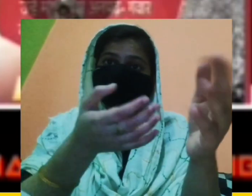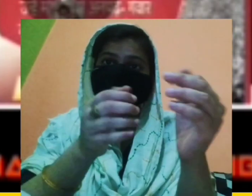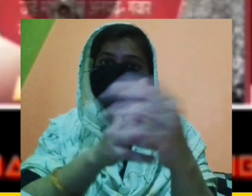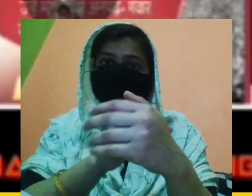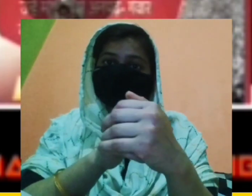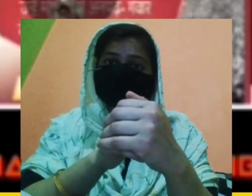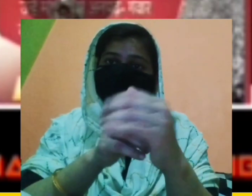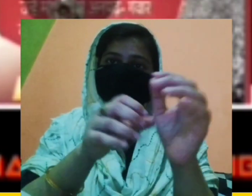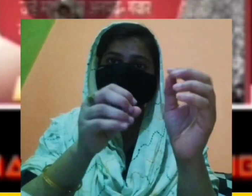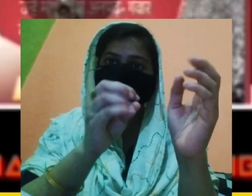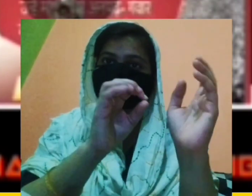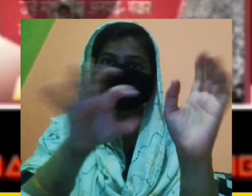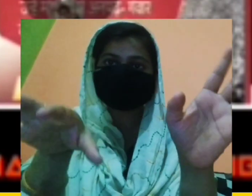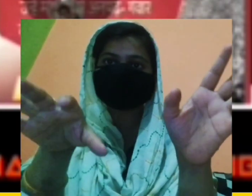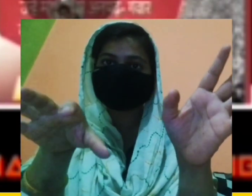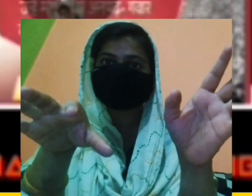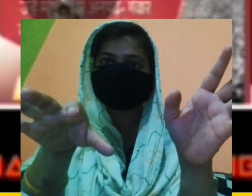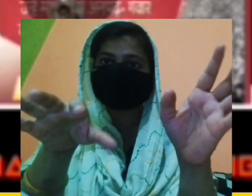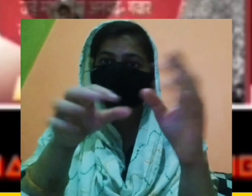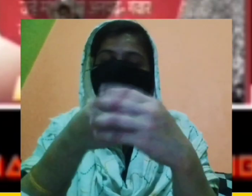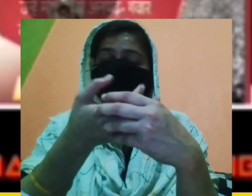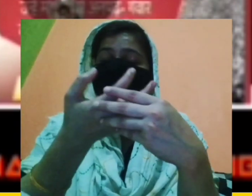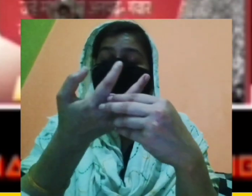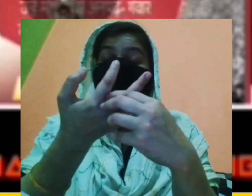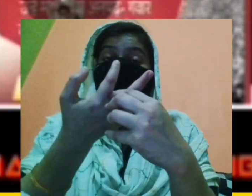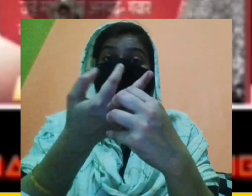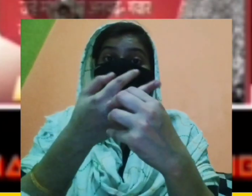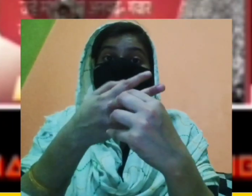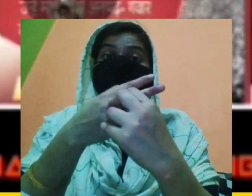चला उनकी दुलाई देखते हैं, आज इनकी सारी गोधी गिरी नहीं